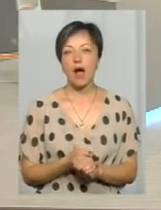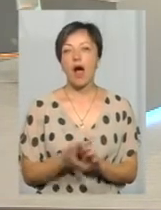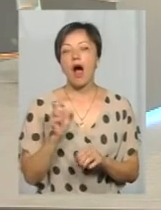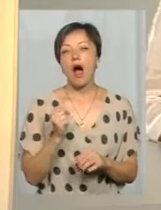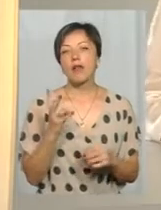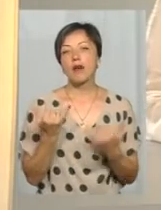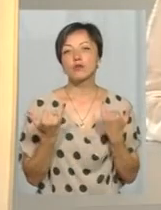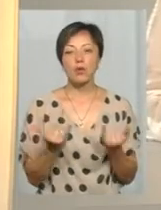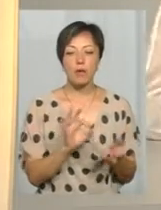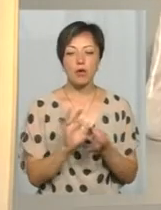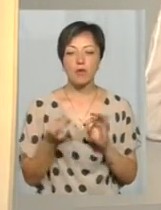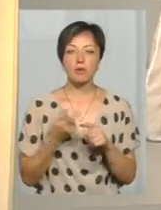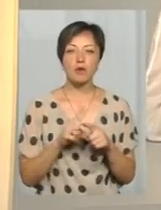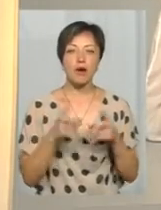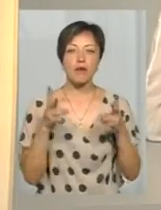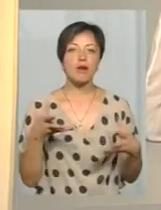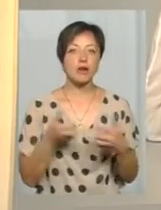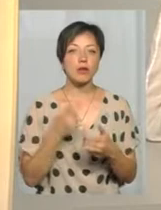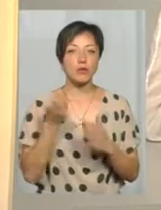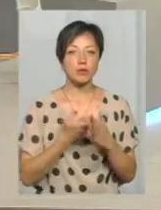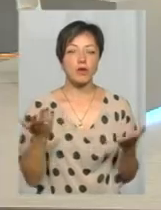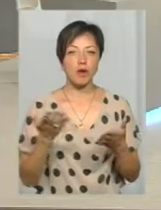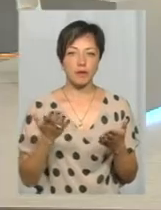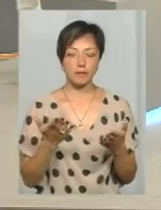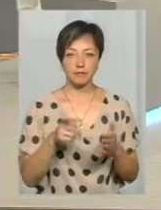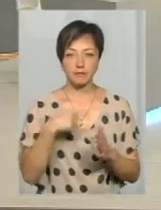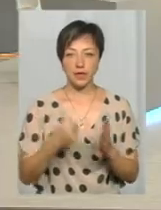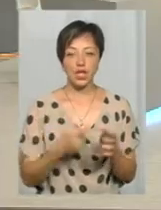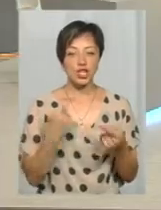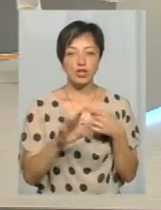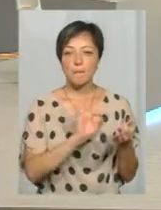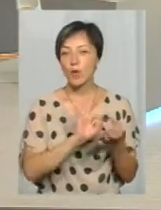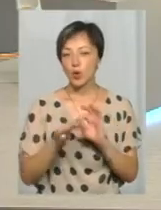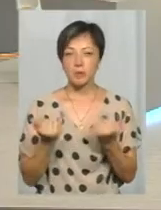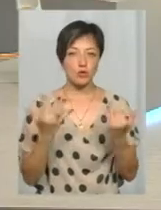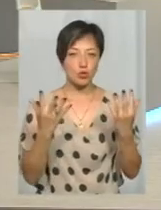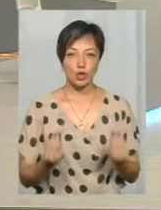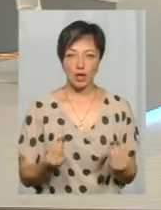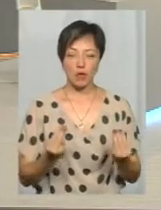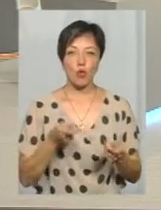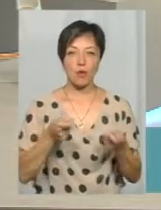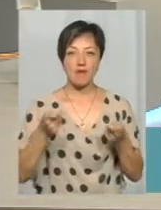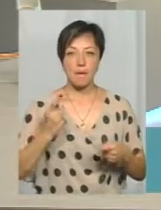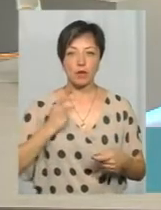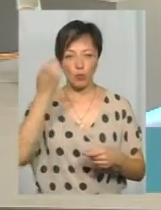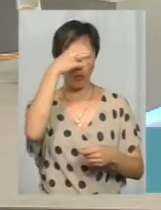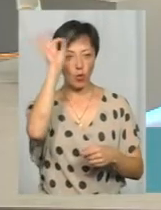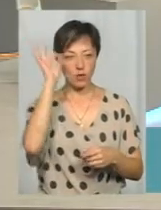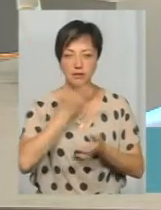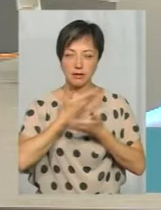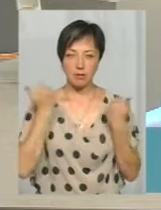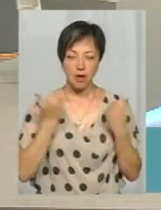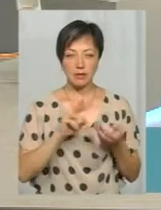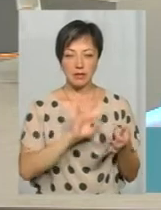на сьогодні які подробиці цього ДТП ще відомі? Ну, більш інших подробиць на сьогоднішній день, скажімо так, управління патрульної поліції не володіє,